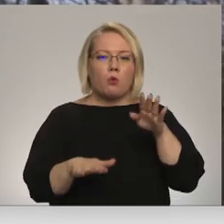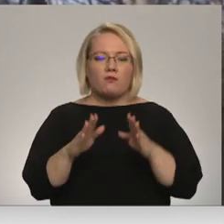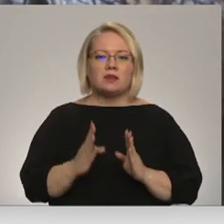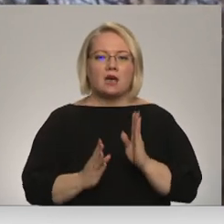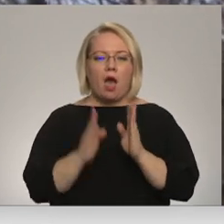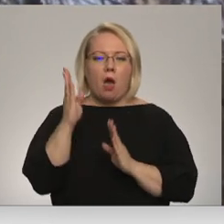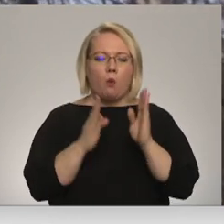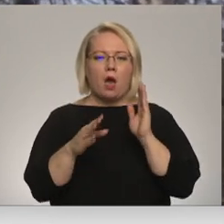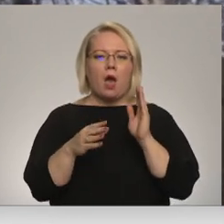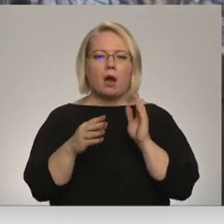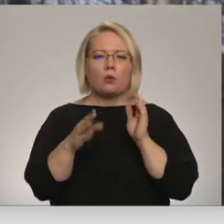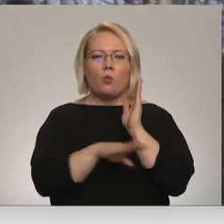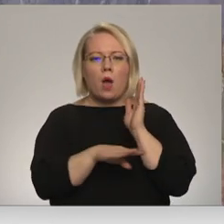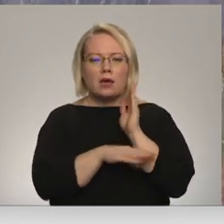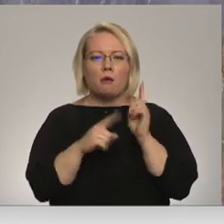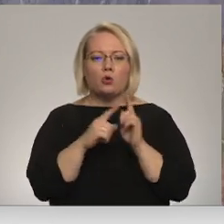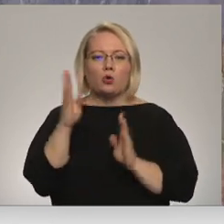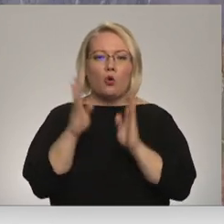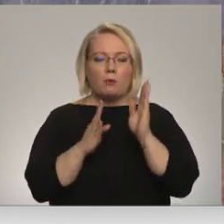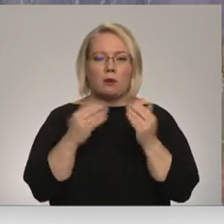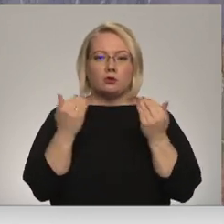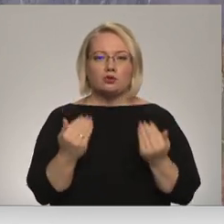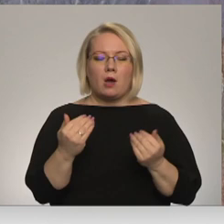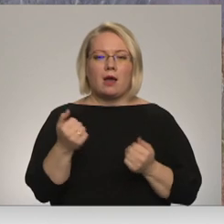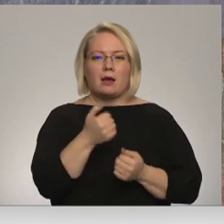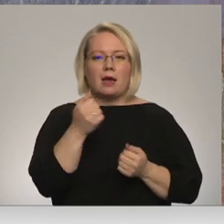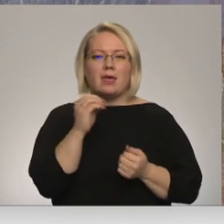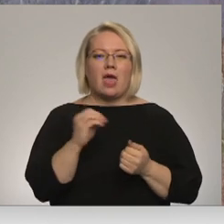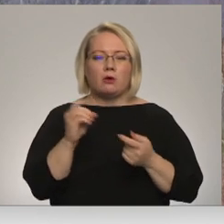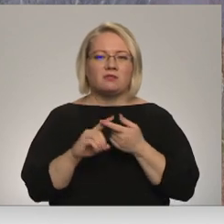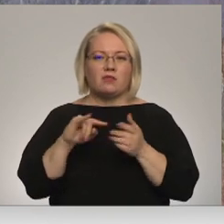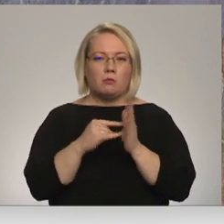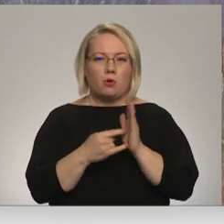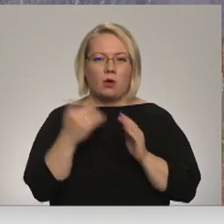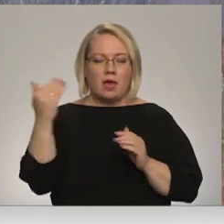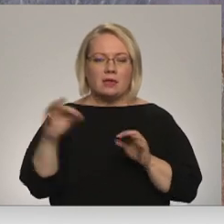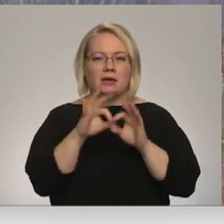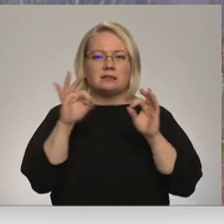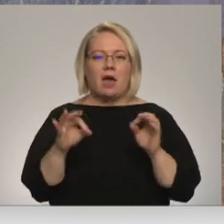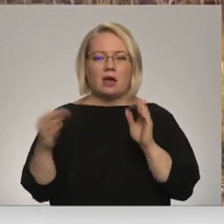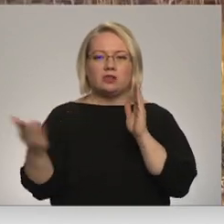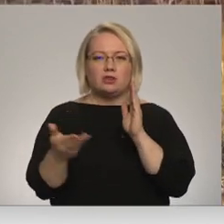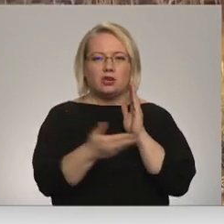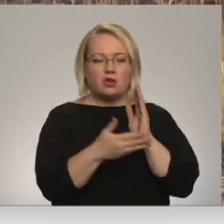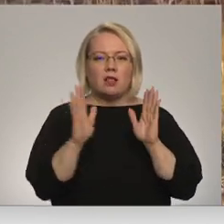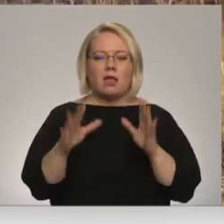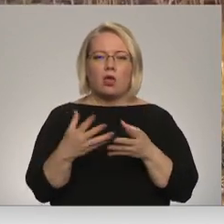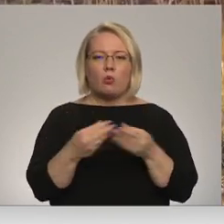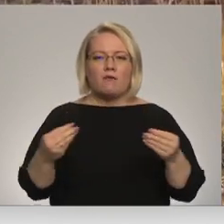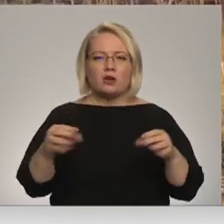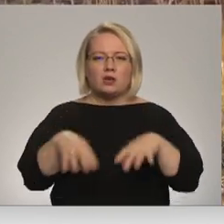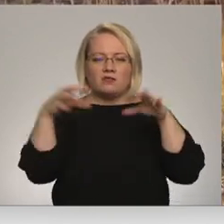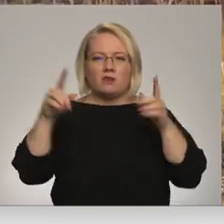kokiem un krūmiem. Šogad Eiropas Savienības finansētā projekta ietveros uzsākt to ciršanu, lai novērst purva iztvaikošanu un